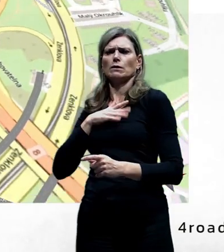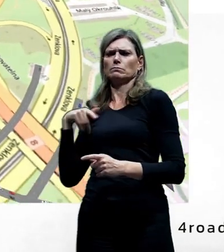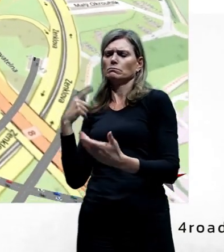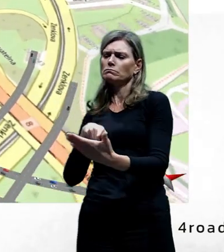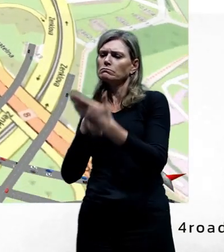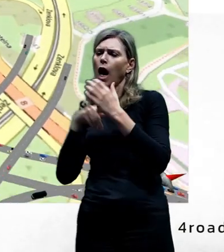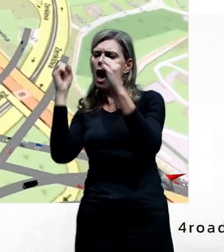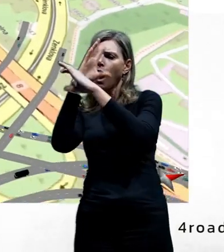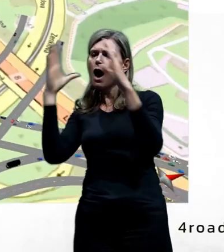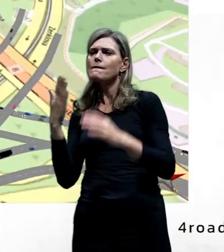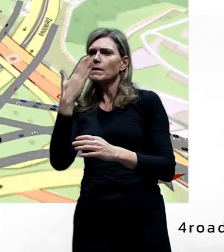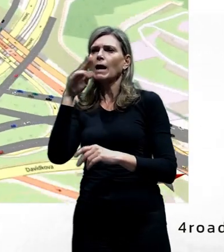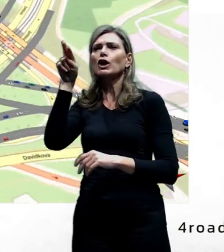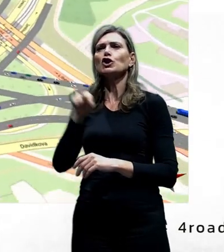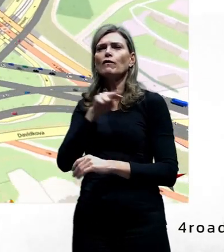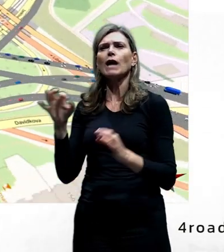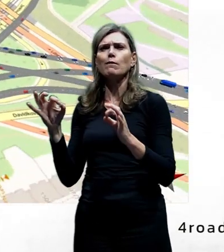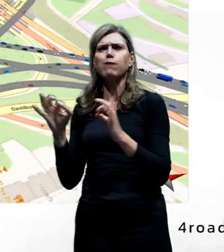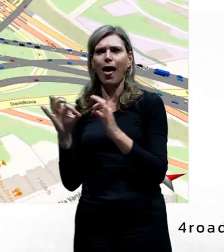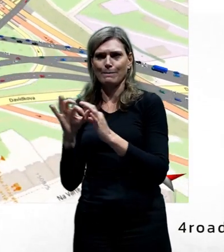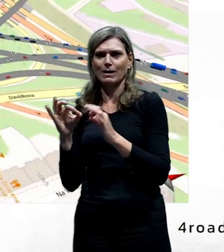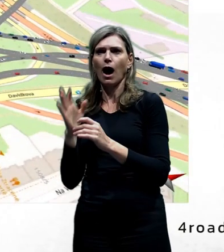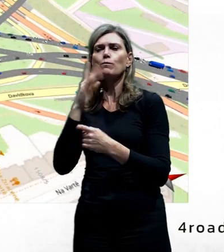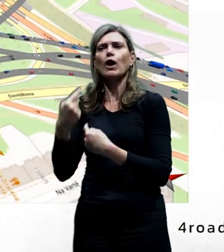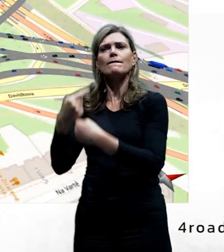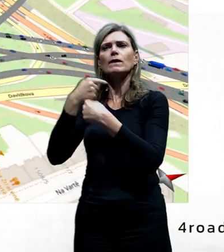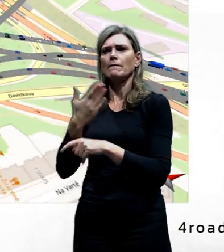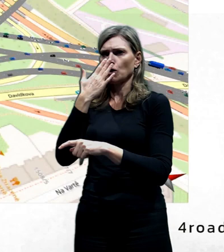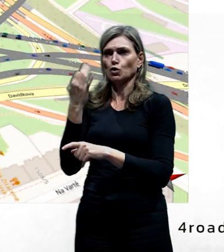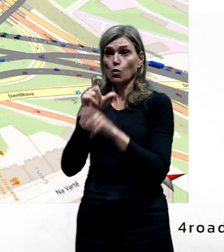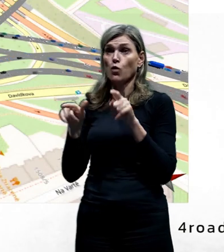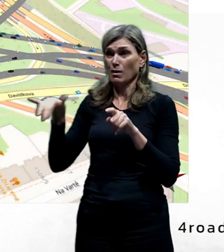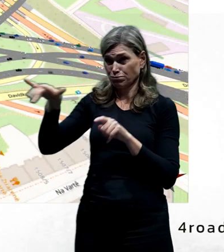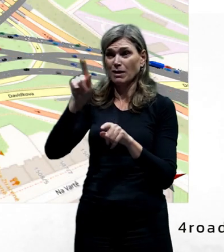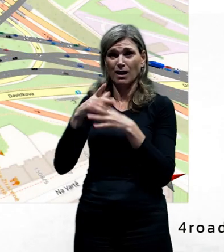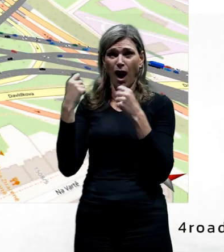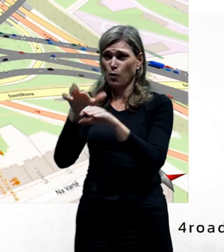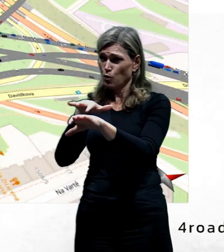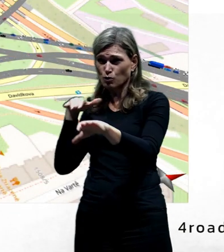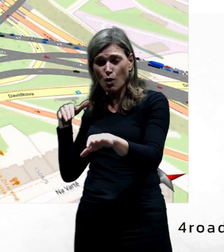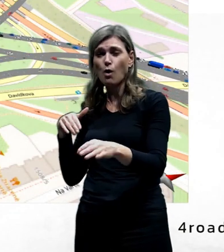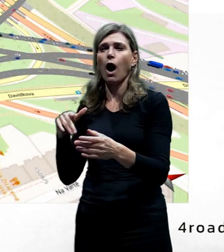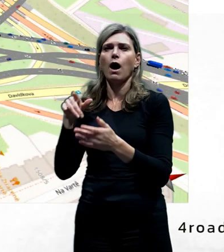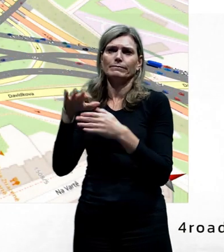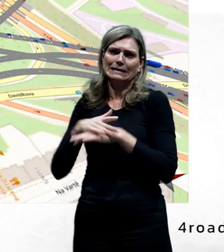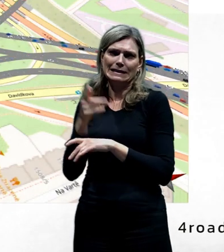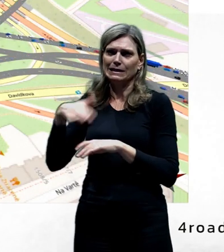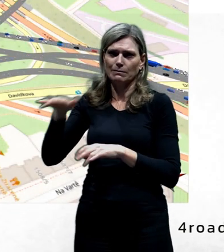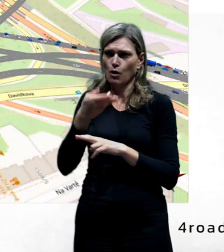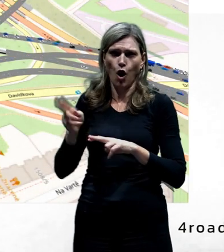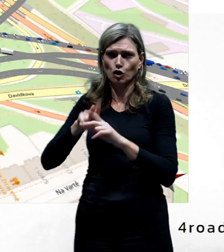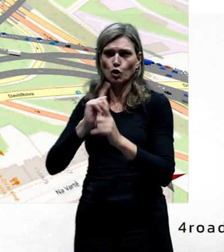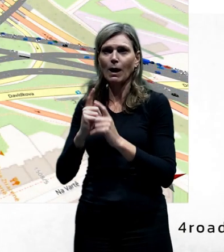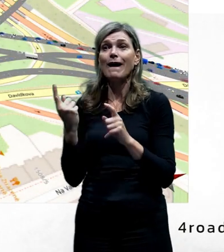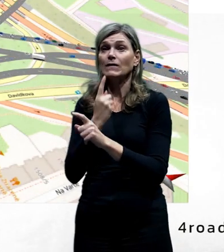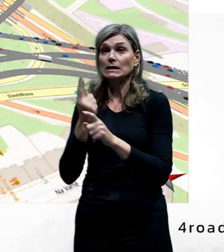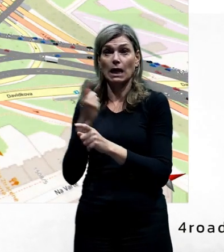právě s křižovatkou na Balabence, kde v podstatě k těm kolonám dochází taky a dochází tam ke zhoršení. Tady vidíte, jak se